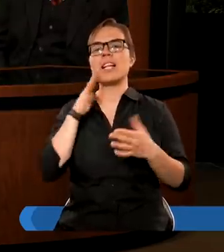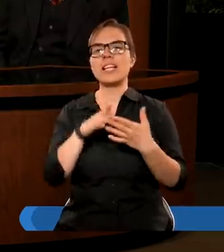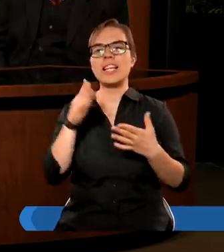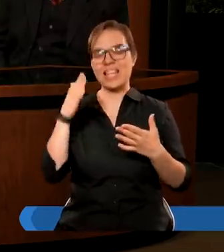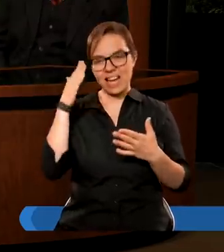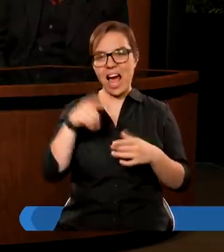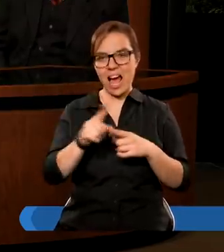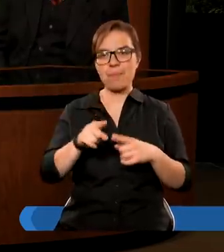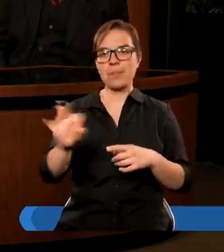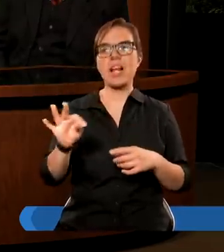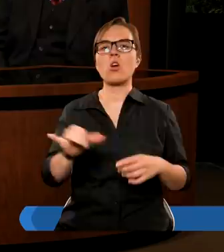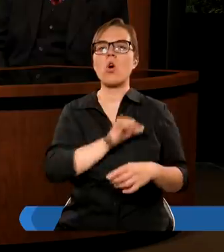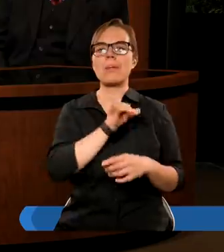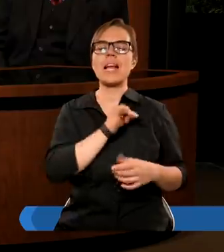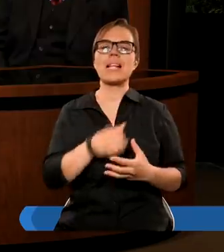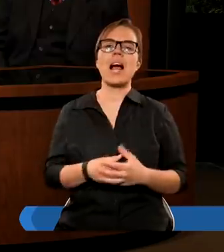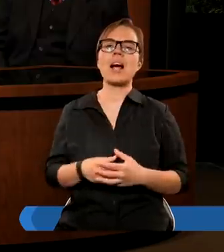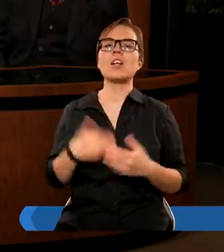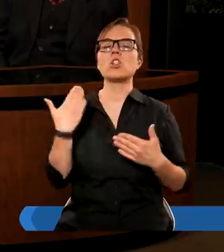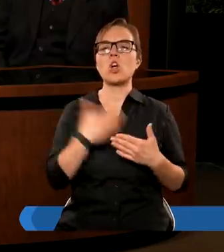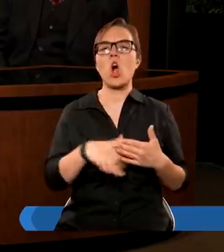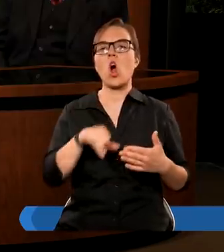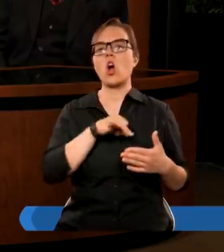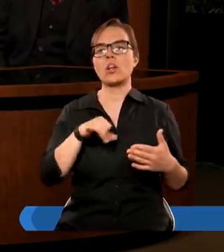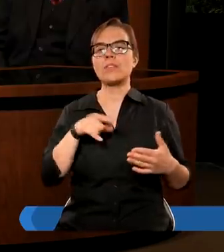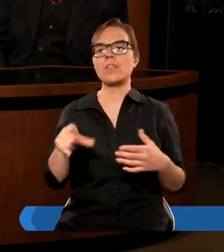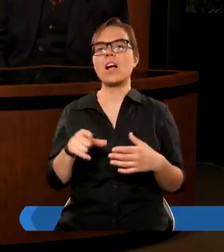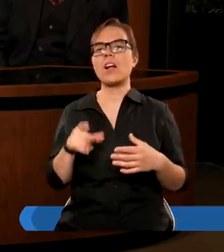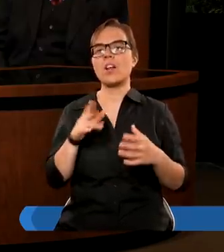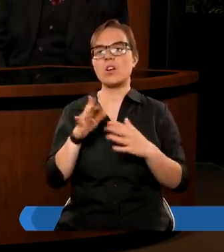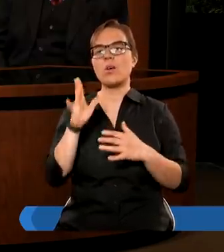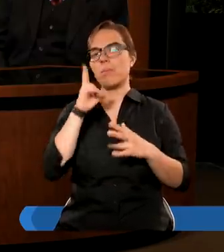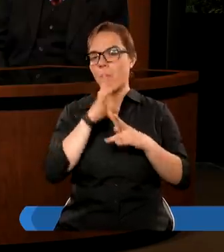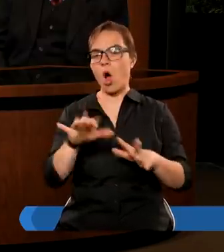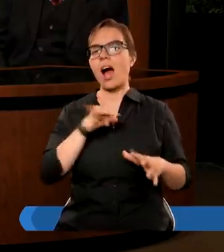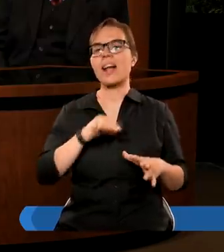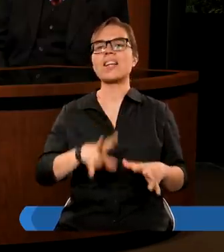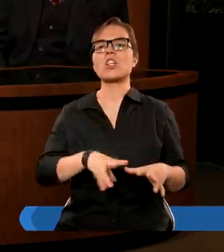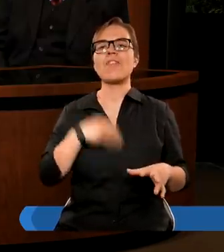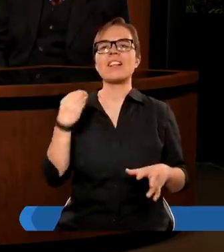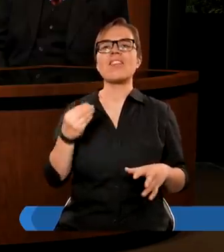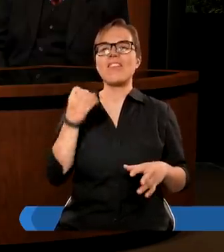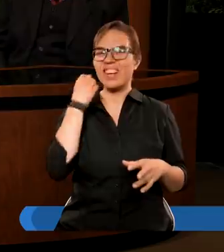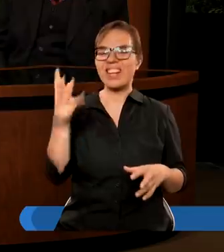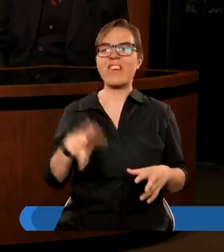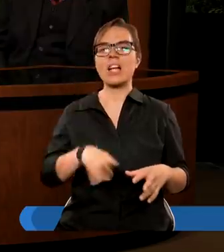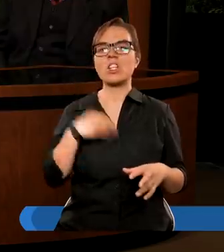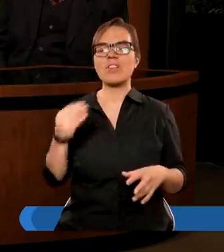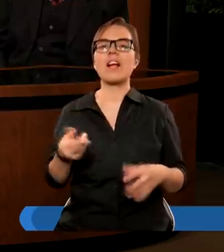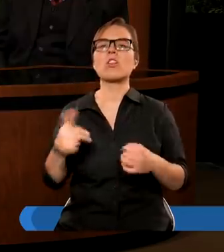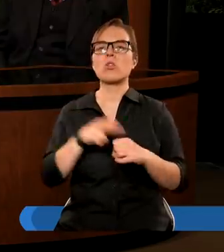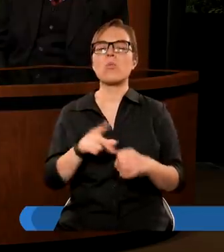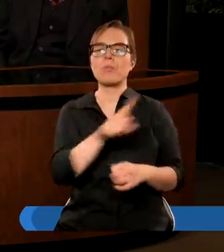jego imienia. I kończy się później, tu się okaże wytrwanie świętych, którzy